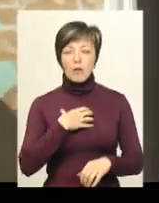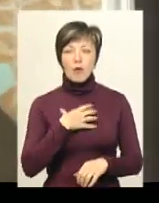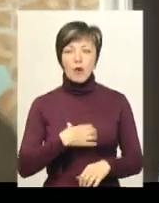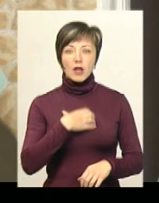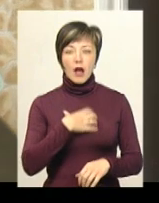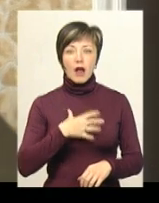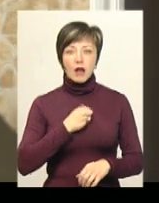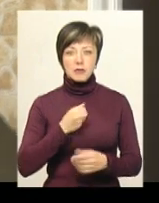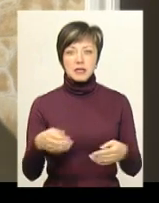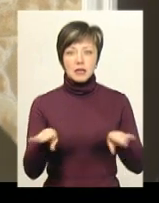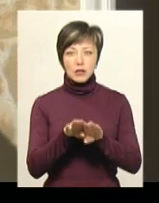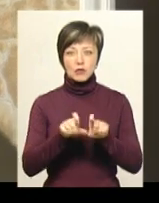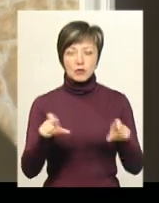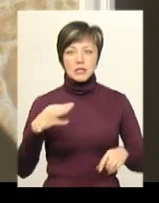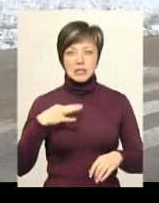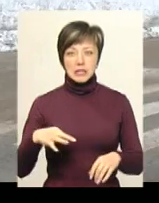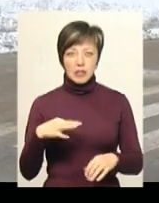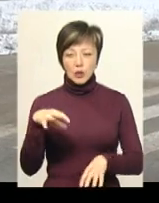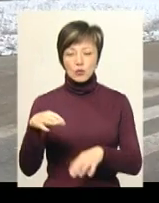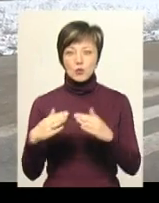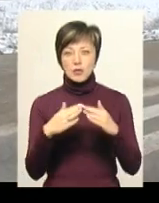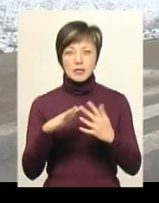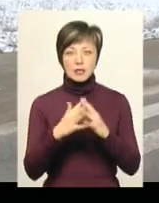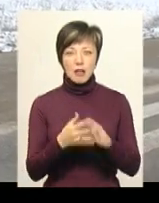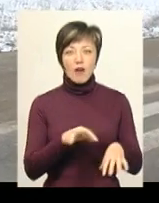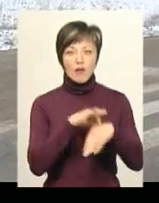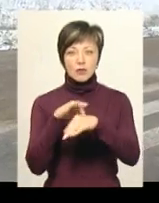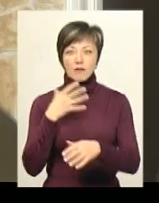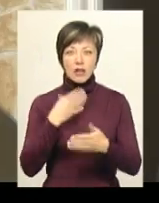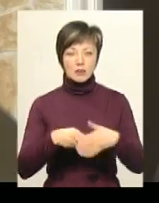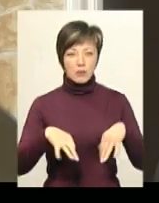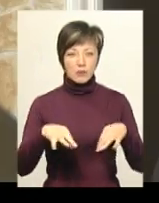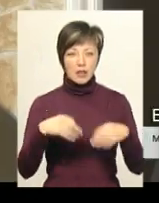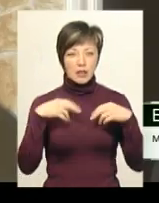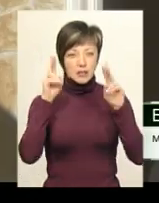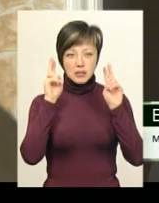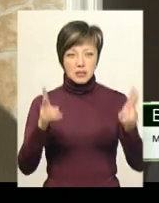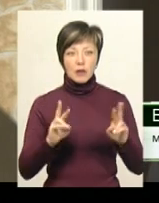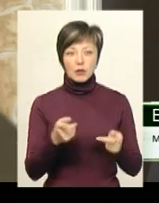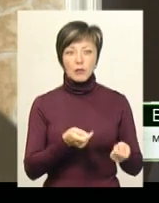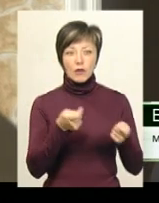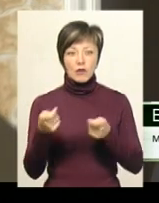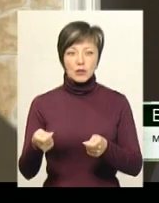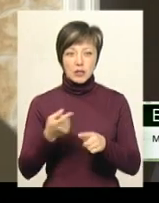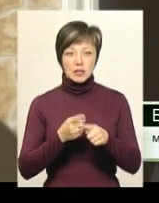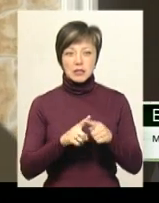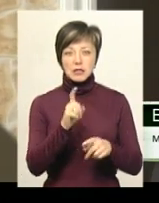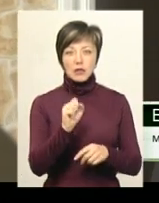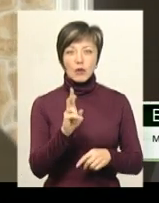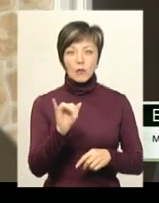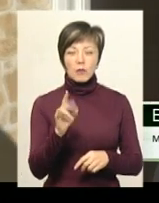астма. Після закриття школи сина до сусіднього села батьки возитимуть власним авто. Я не знаю, як ми його будемо довозити в ту закупну.